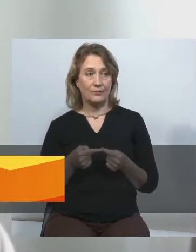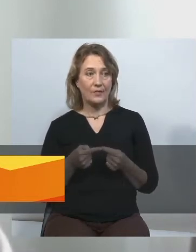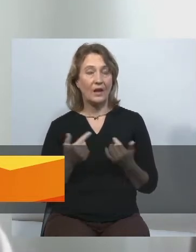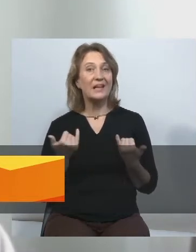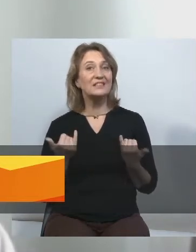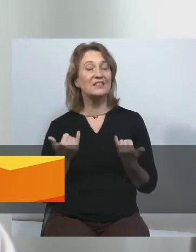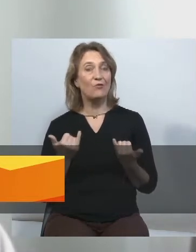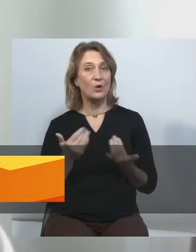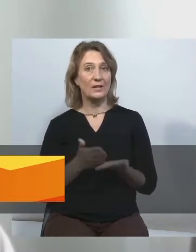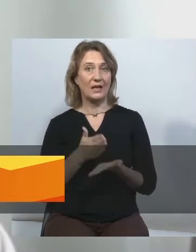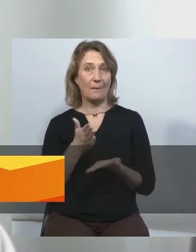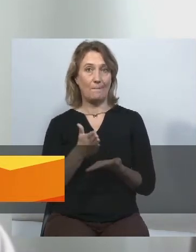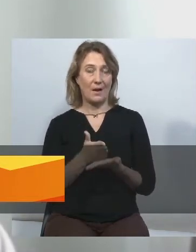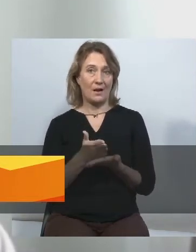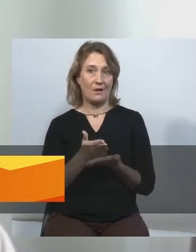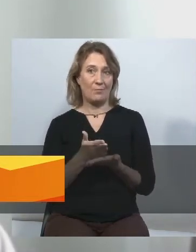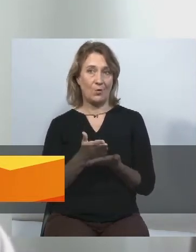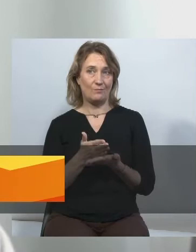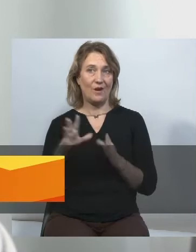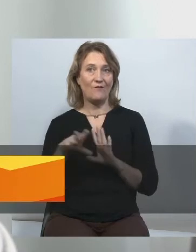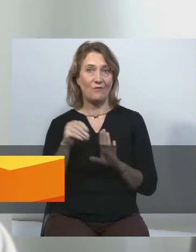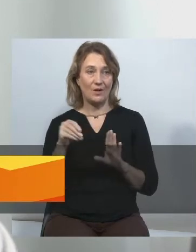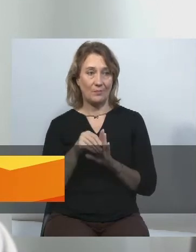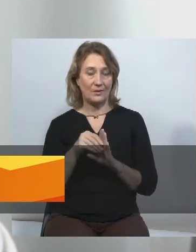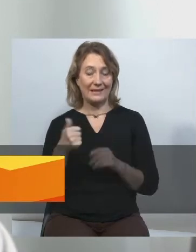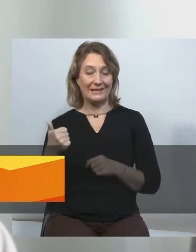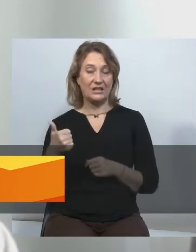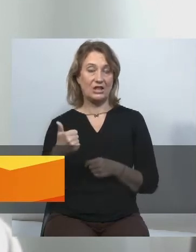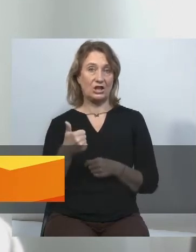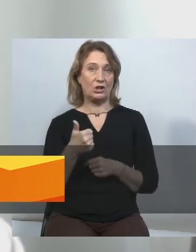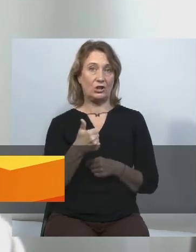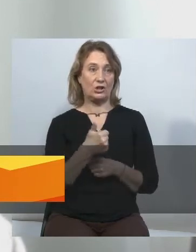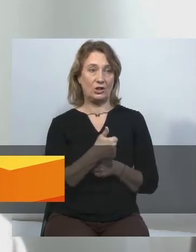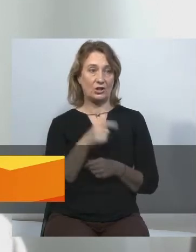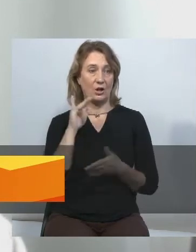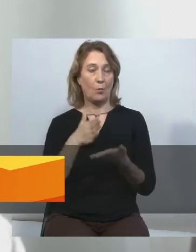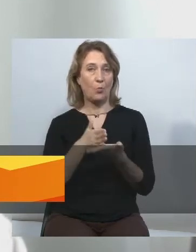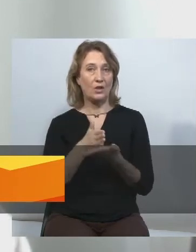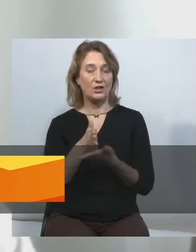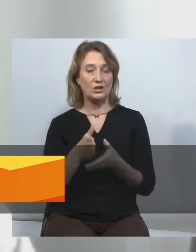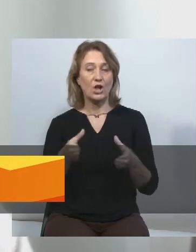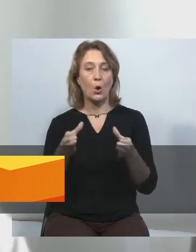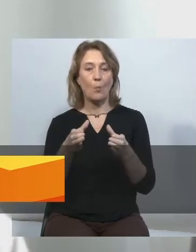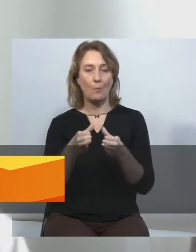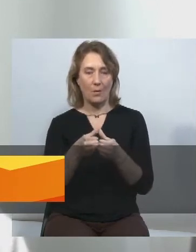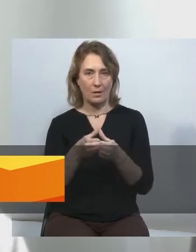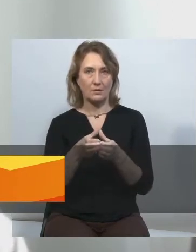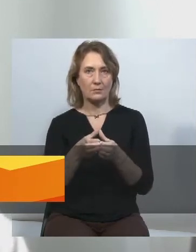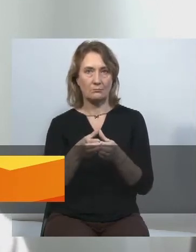от сьогодні ми маємо з вами вибори, вони вже тиждень, як політична кампанія триває. Ми,